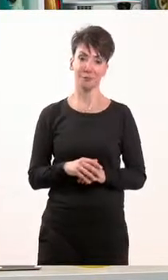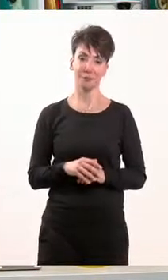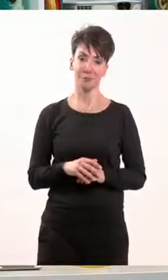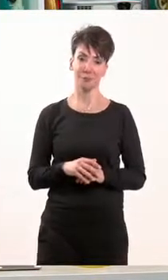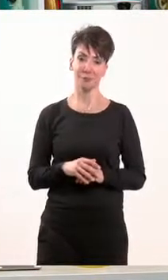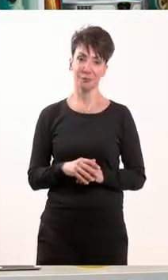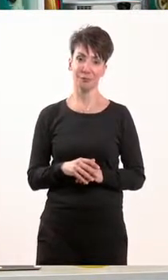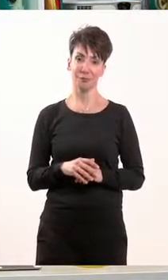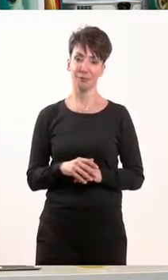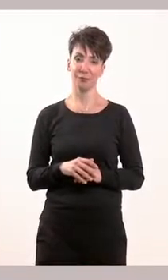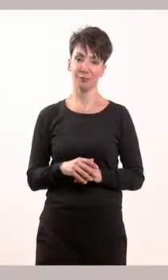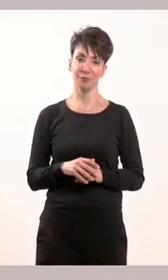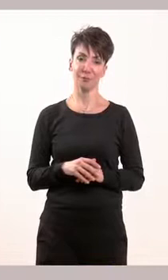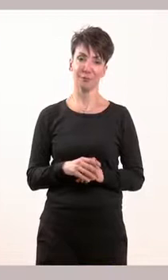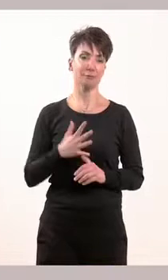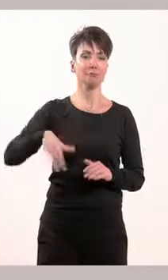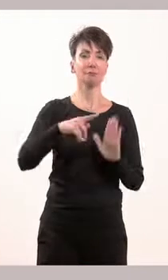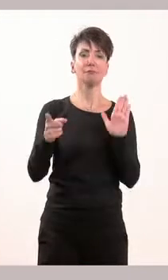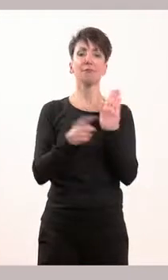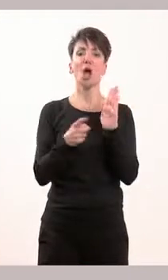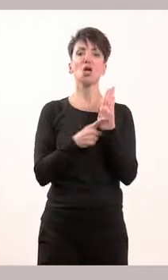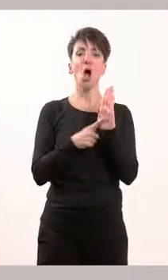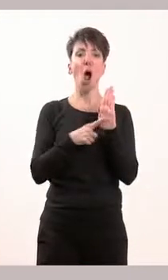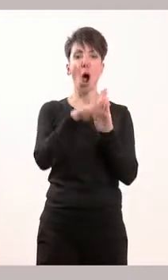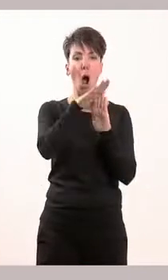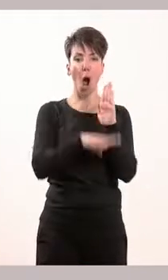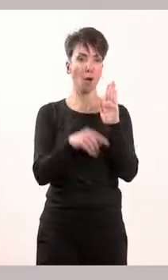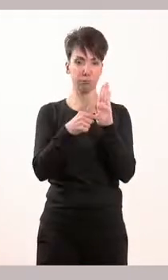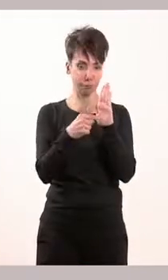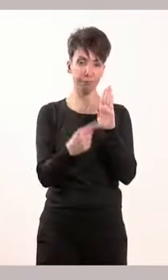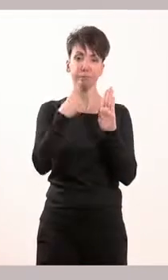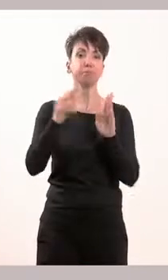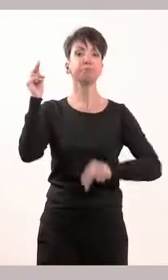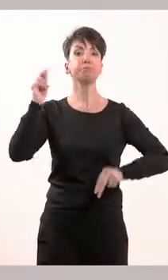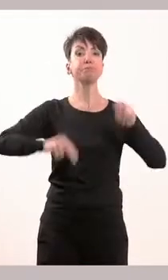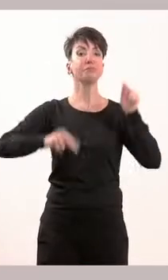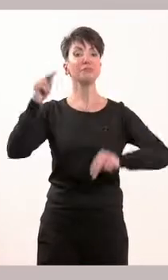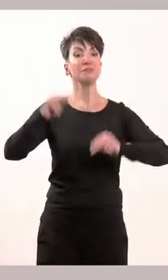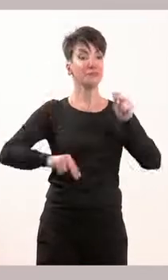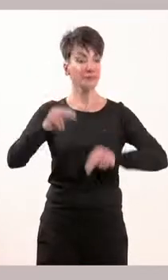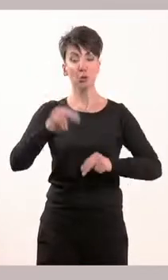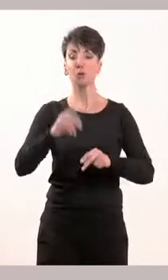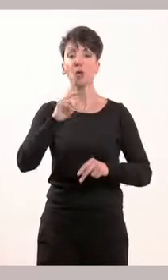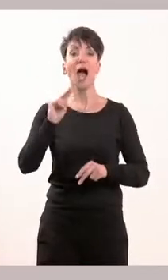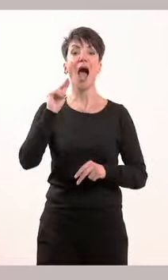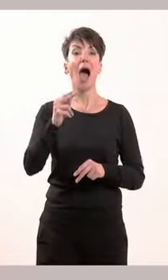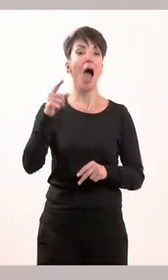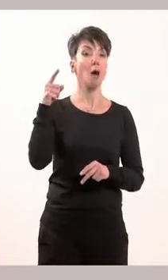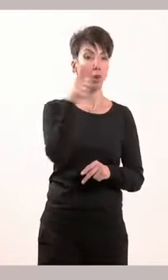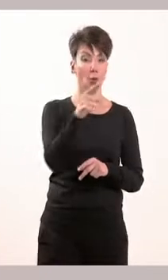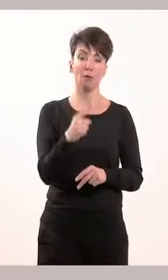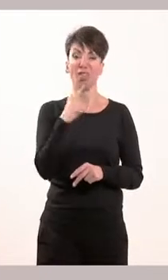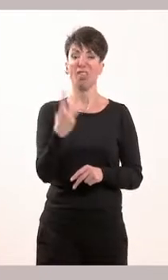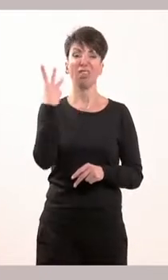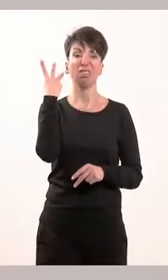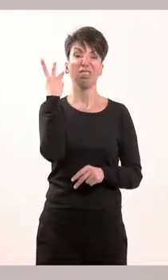Όλοι οι νόμοι, παιδιά, οι οποίοι ψηφίζονται από τη Βουλή, από τους βουλευτές μας, τους 300, όπως